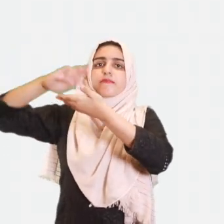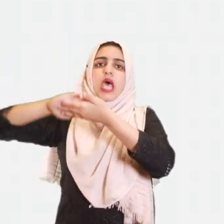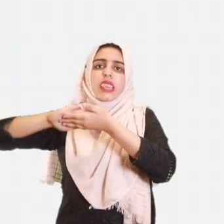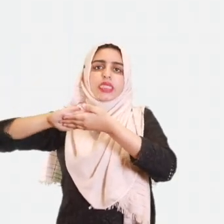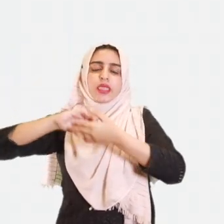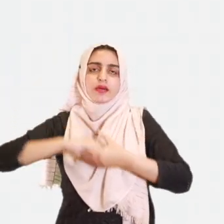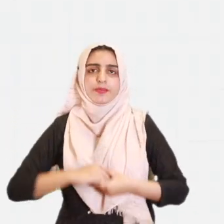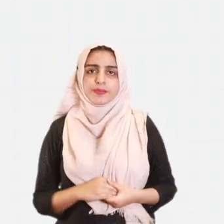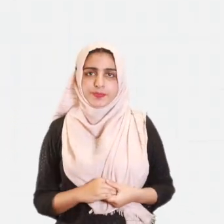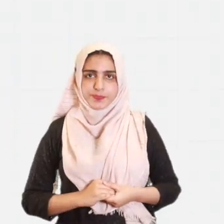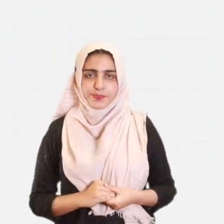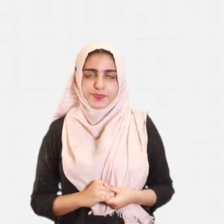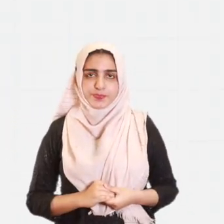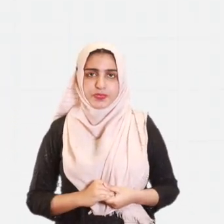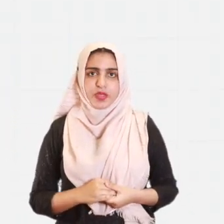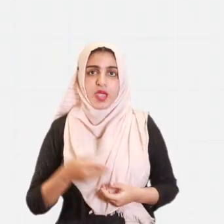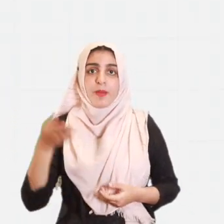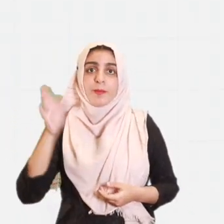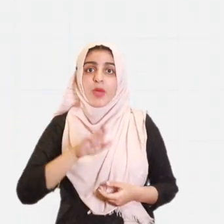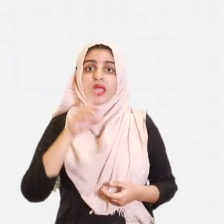لفافہ الف میں بند کر دیں